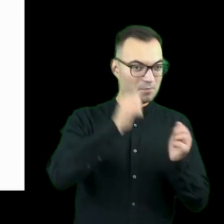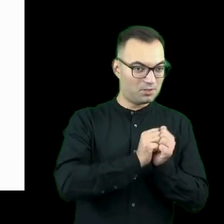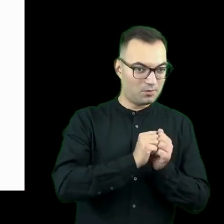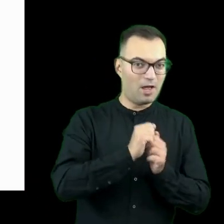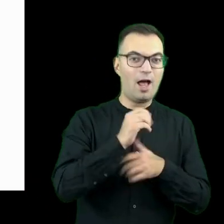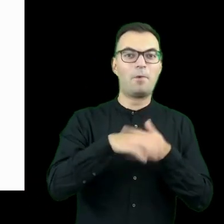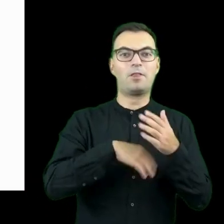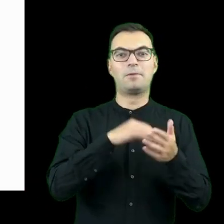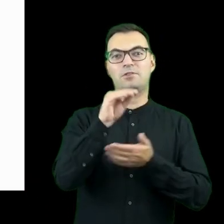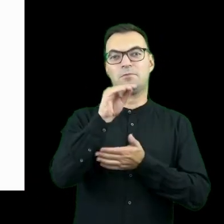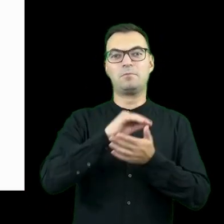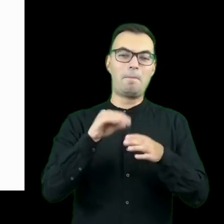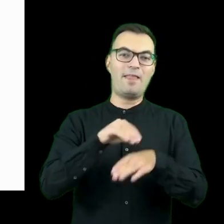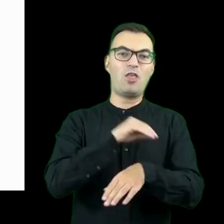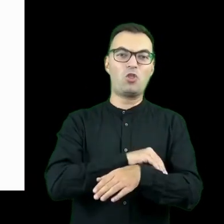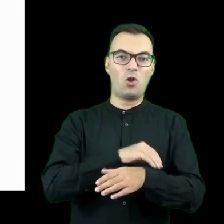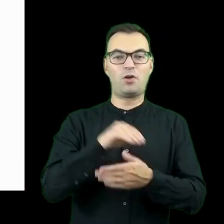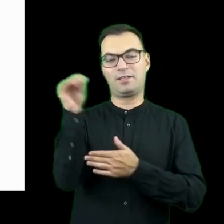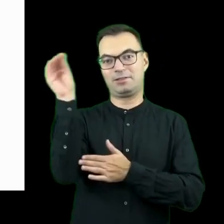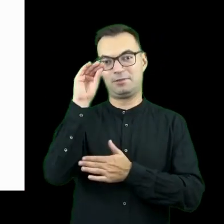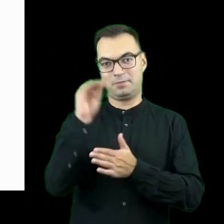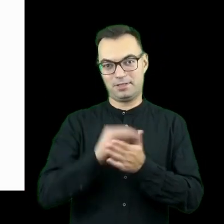została spisana i która została powszechnie